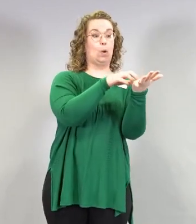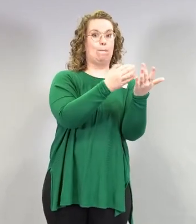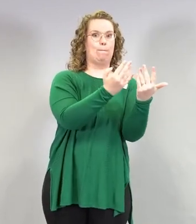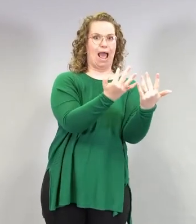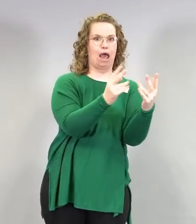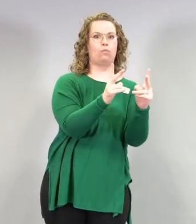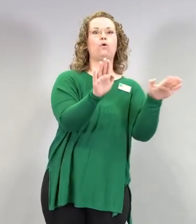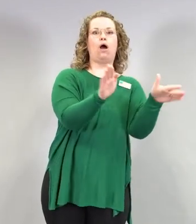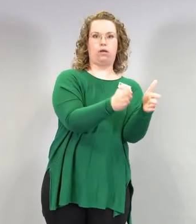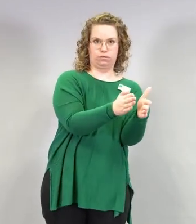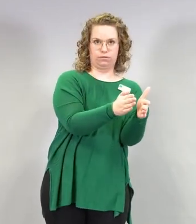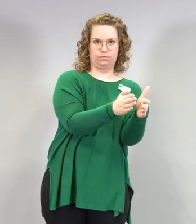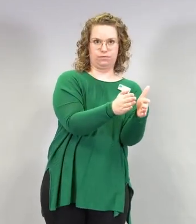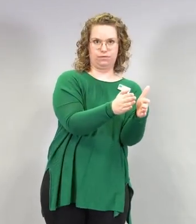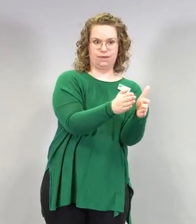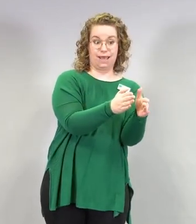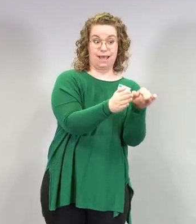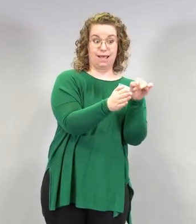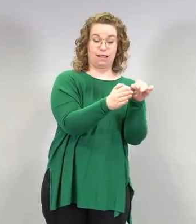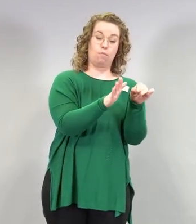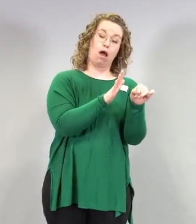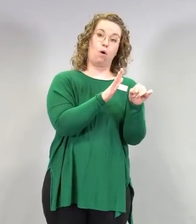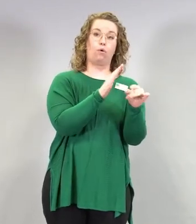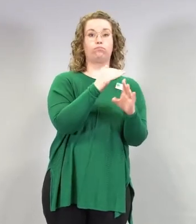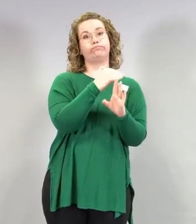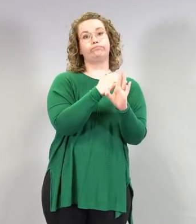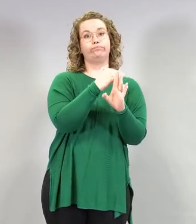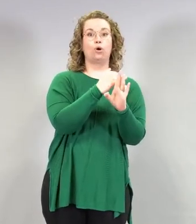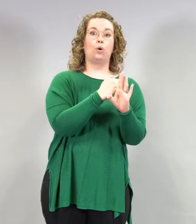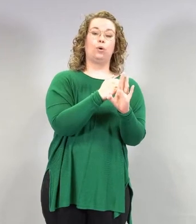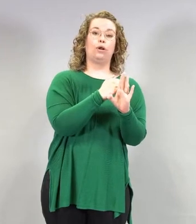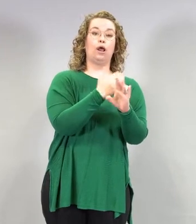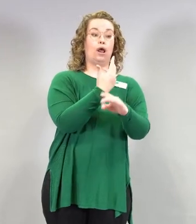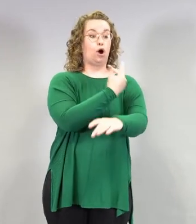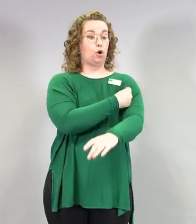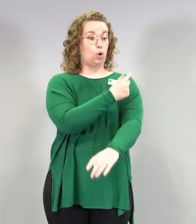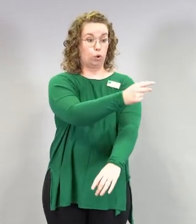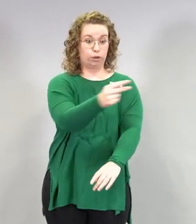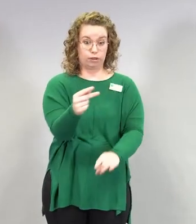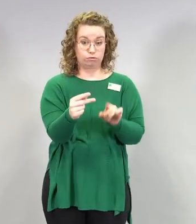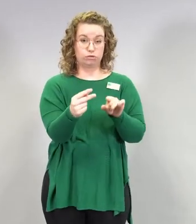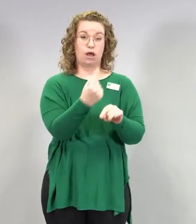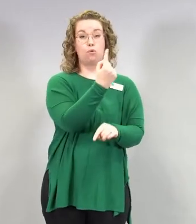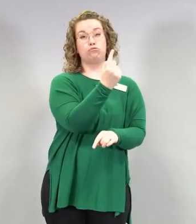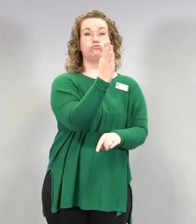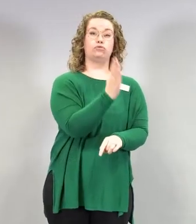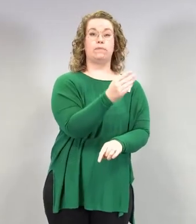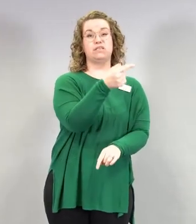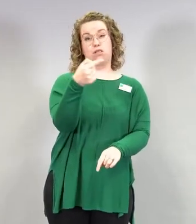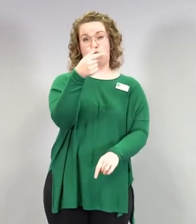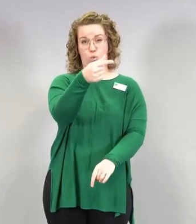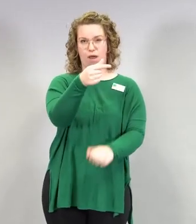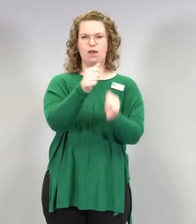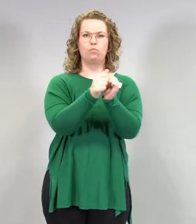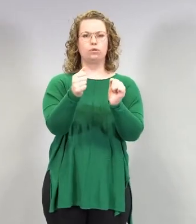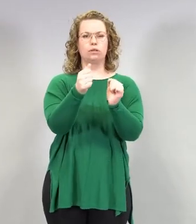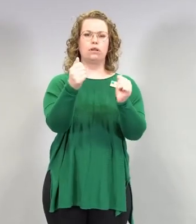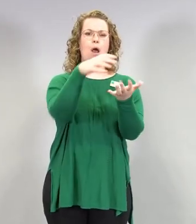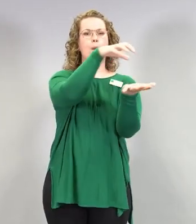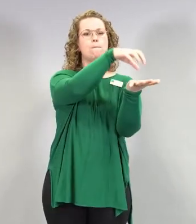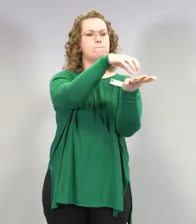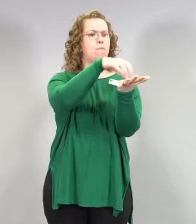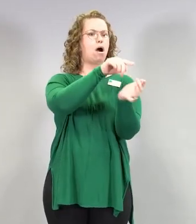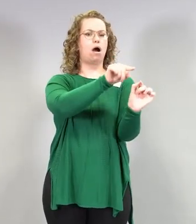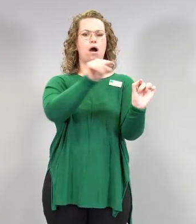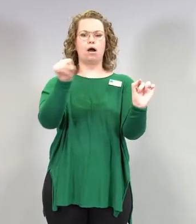on keskimäärin yksi per 100 000 rokotettua havaittu. Maasta toiseen se hiukan vaihtelee ne määrät niin, että